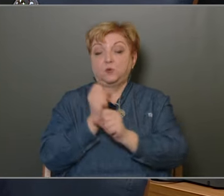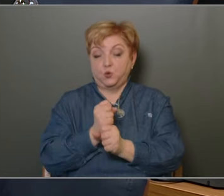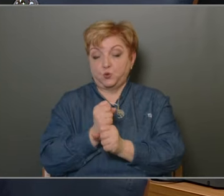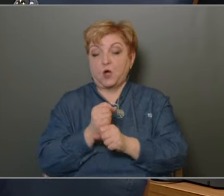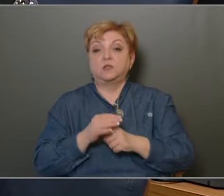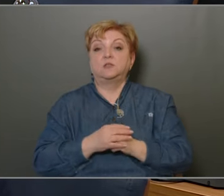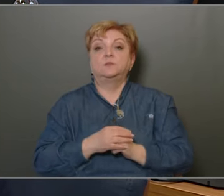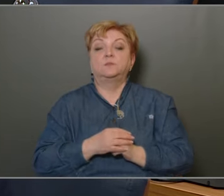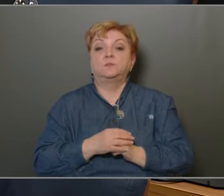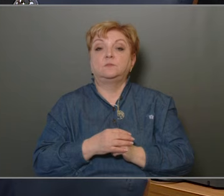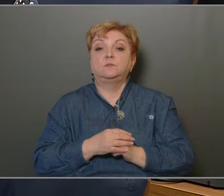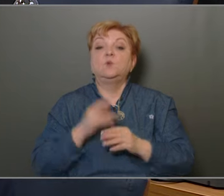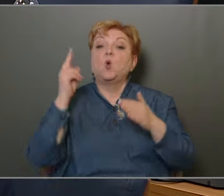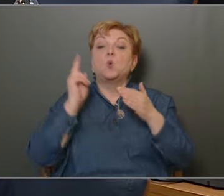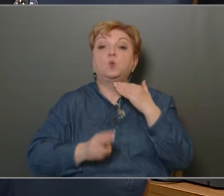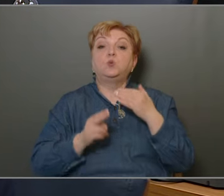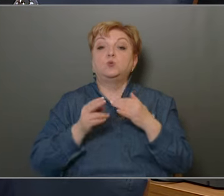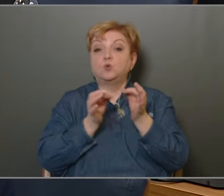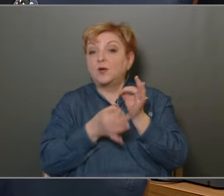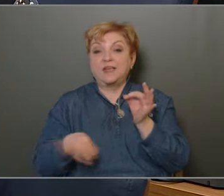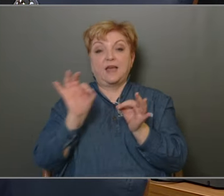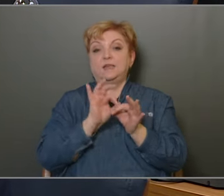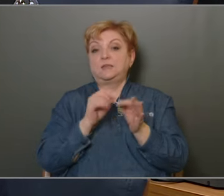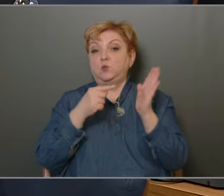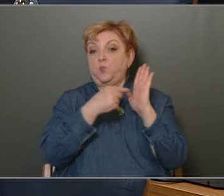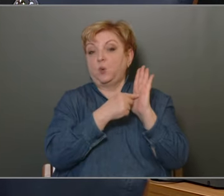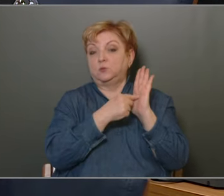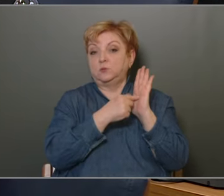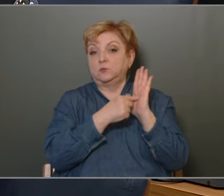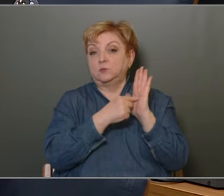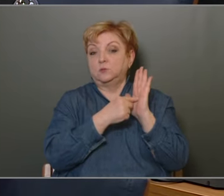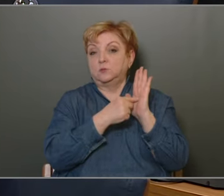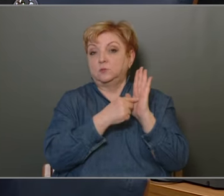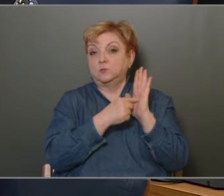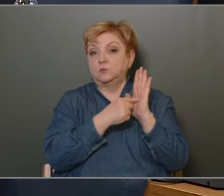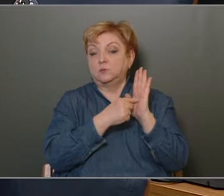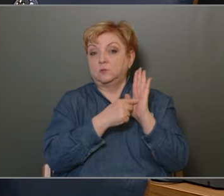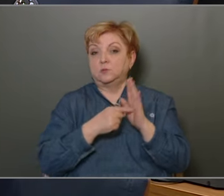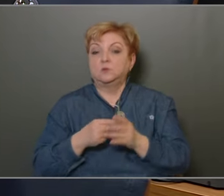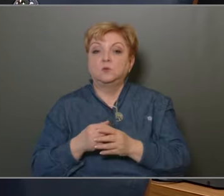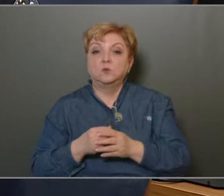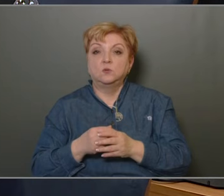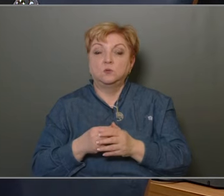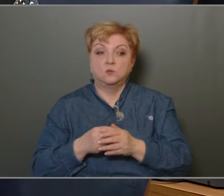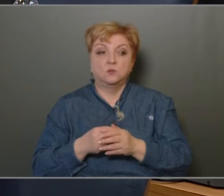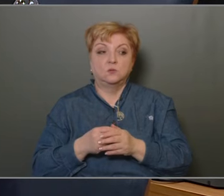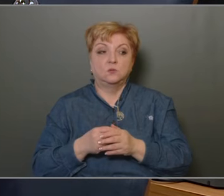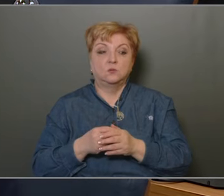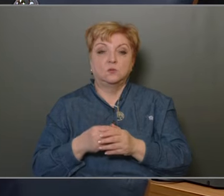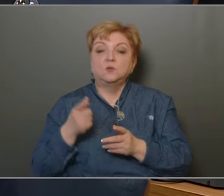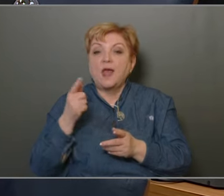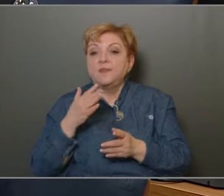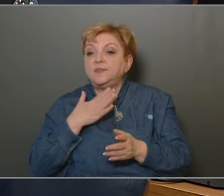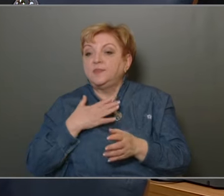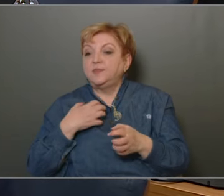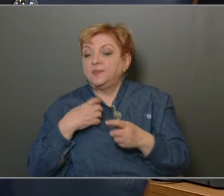tudja tartani. Utolsó kiegészítő pontom, csak felhasználtam a kérdéseket, ne haragd, úgyhogy Péter,